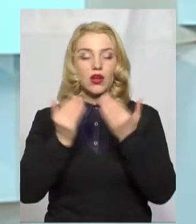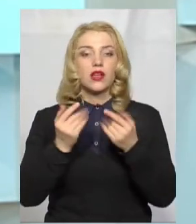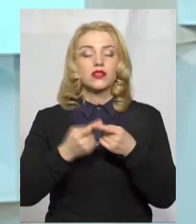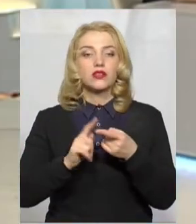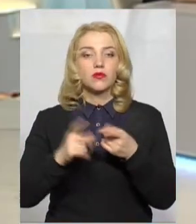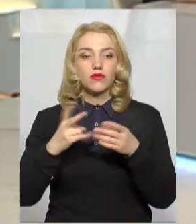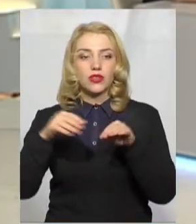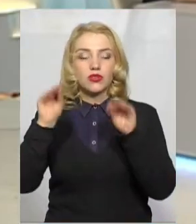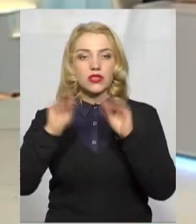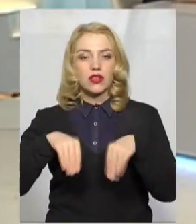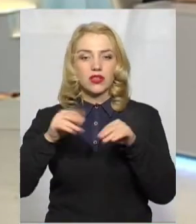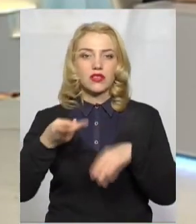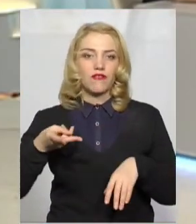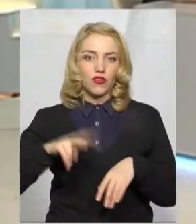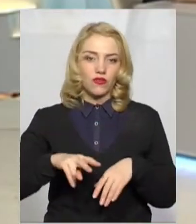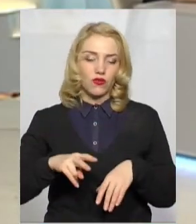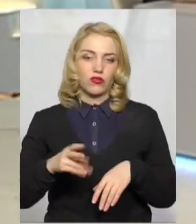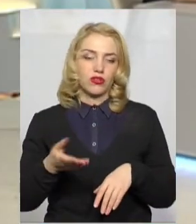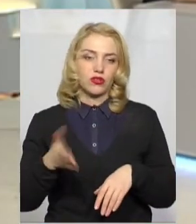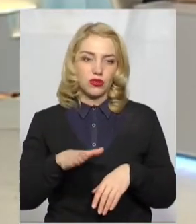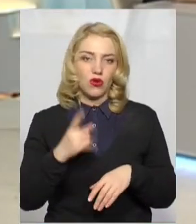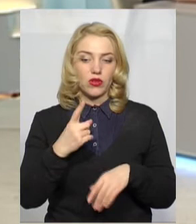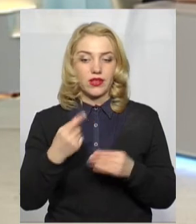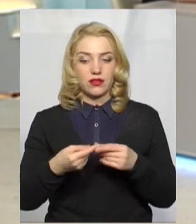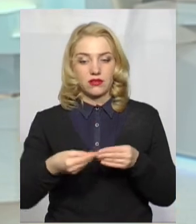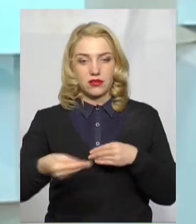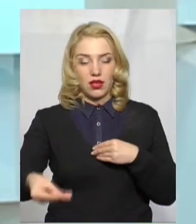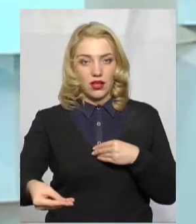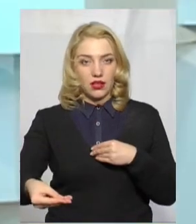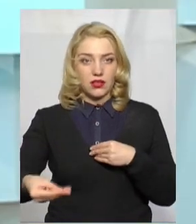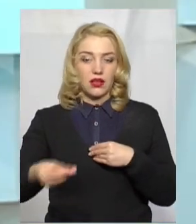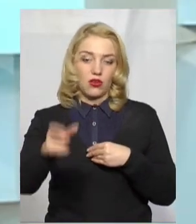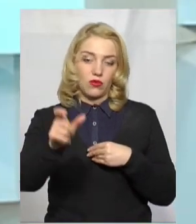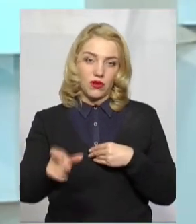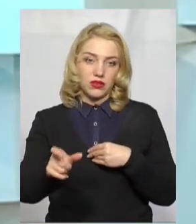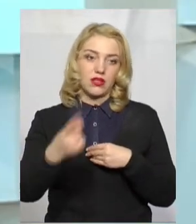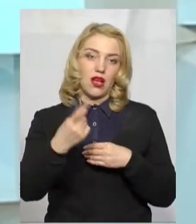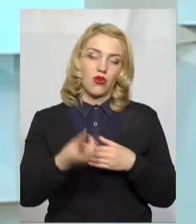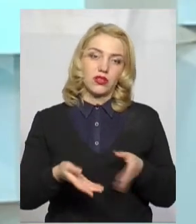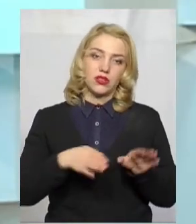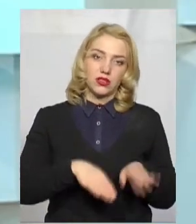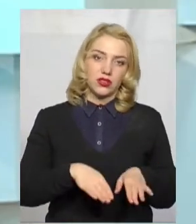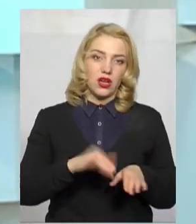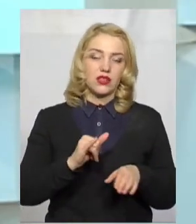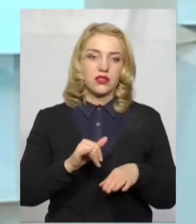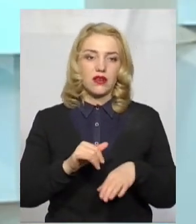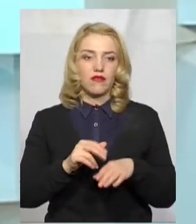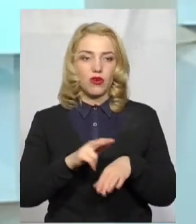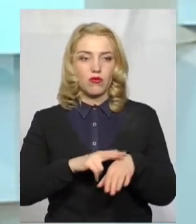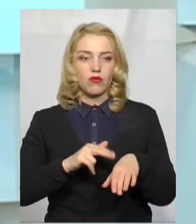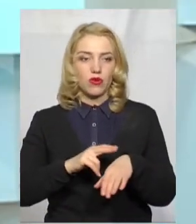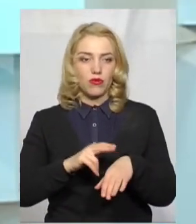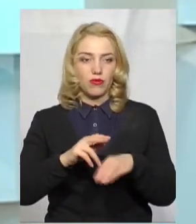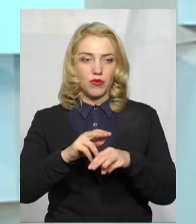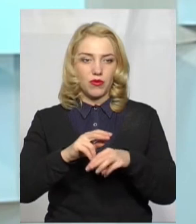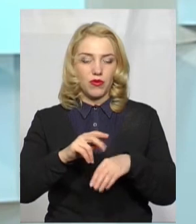повинно складатися в двох премірниках, один з яких надається безпосередньо громадянину, а інший залишається в підрозділі Міністерства